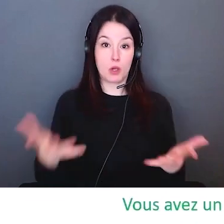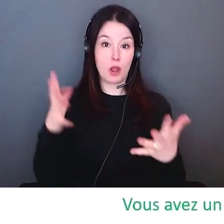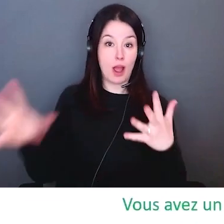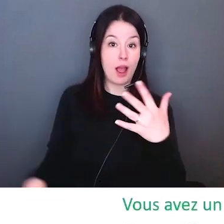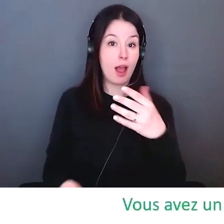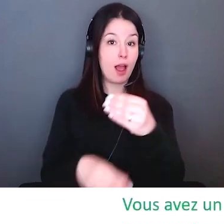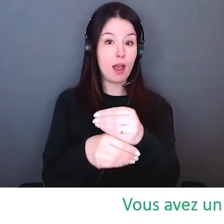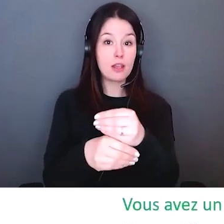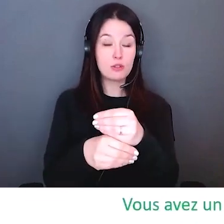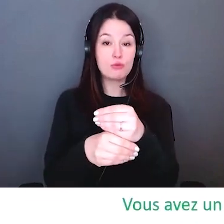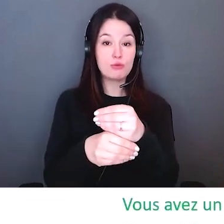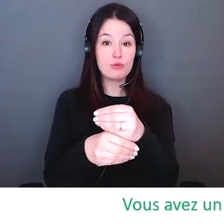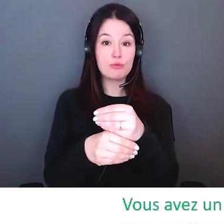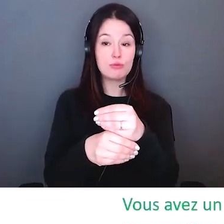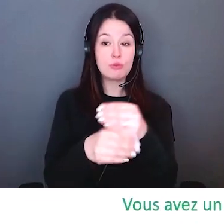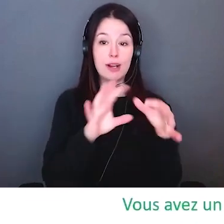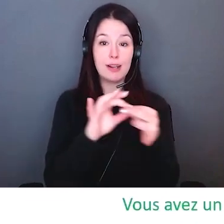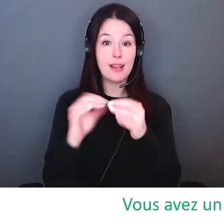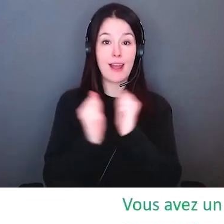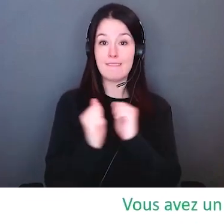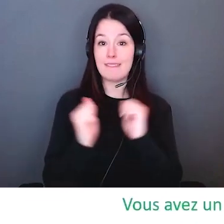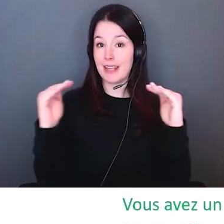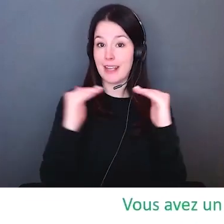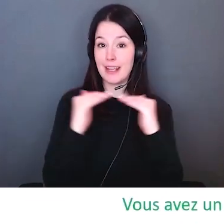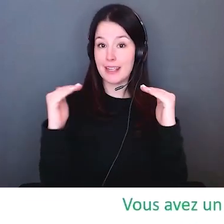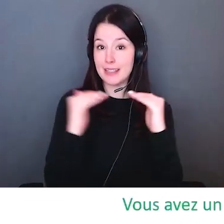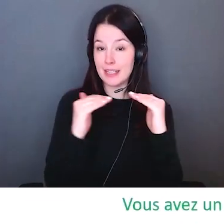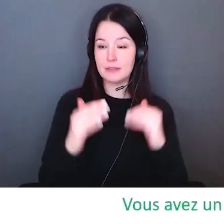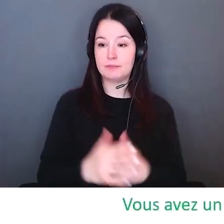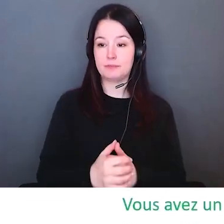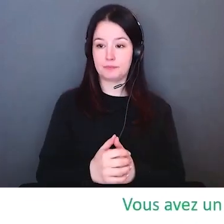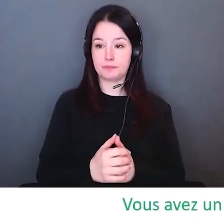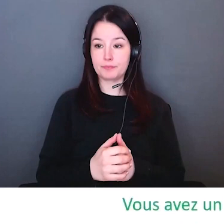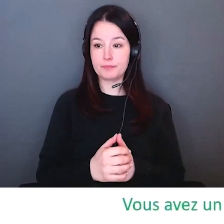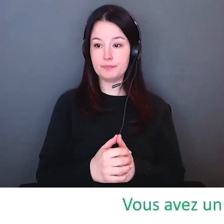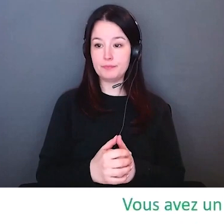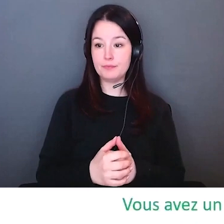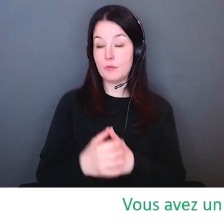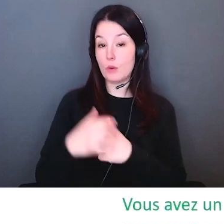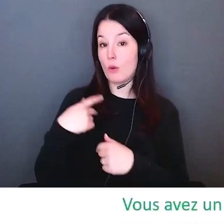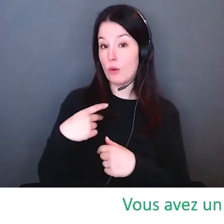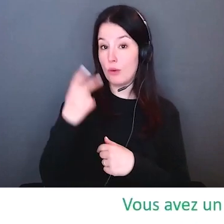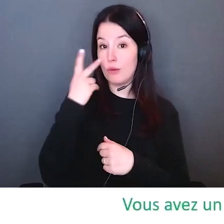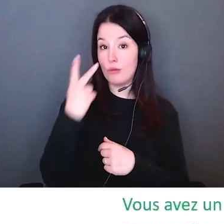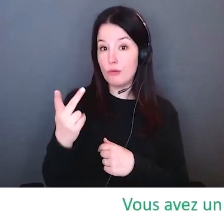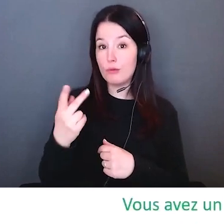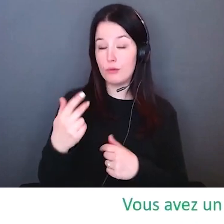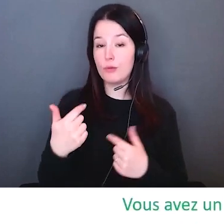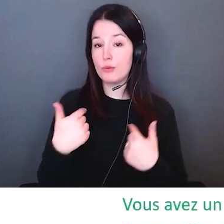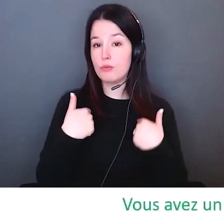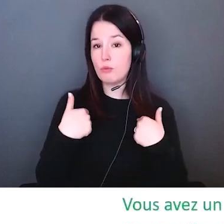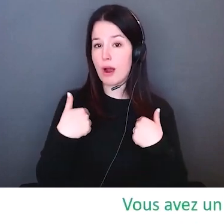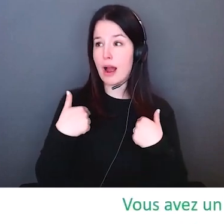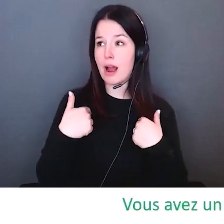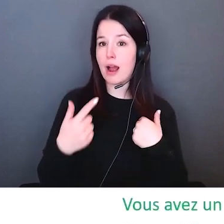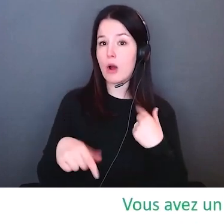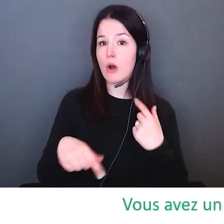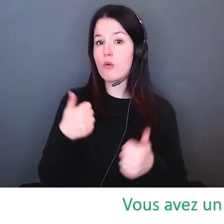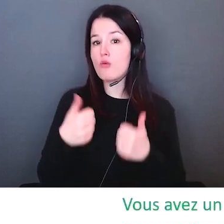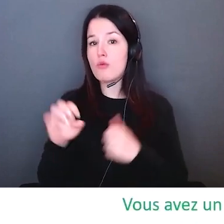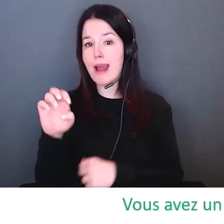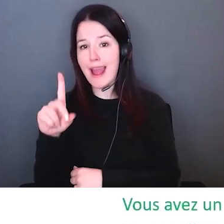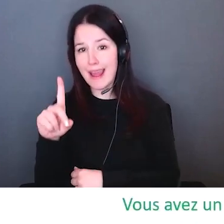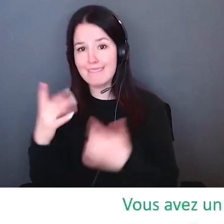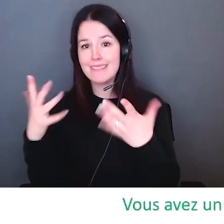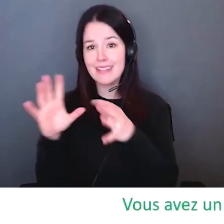différentes chances au niveau de la société et qu'est-ce que cela s'appelle comprendre comment ces